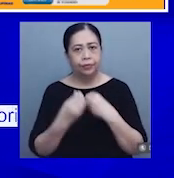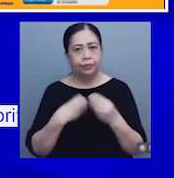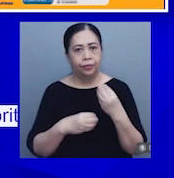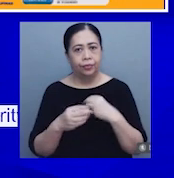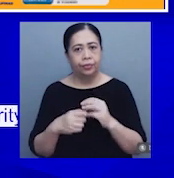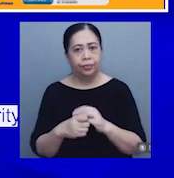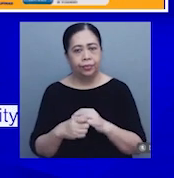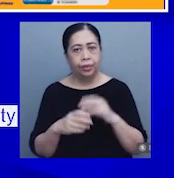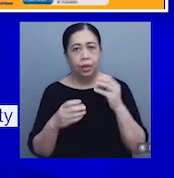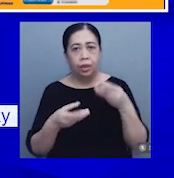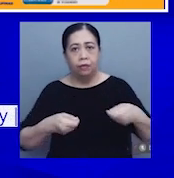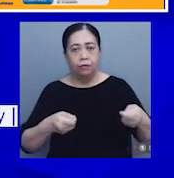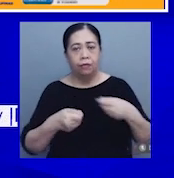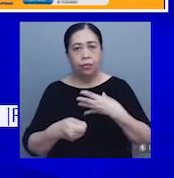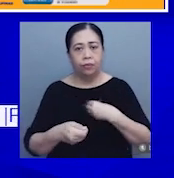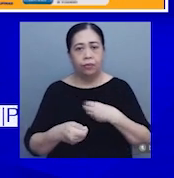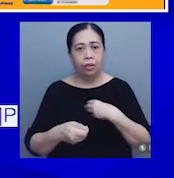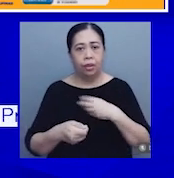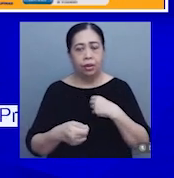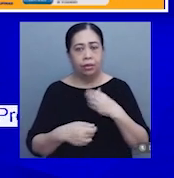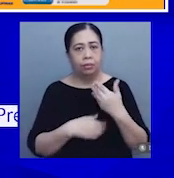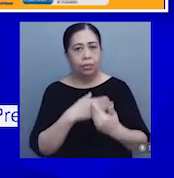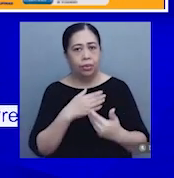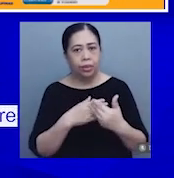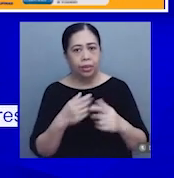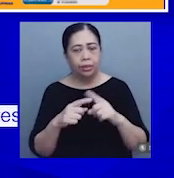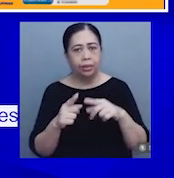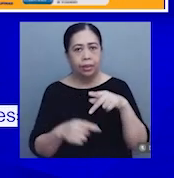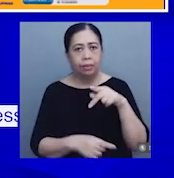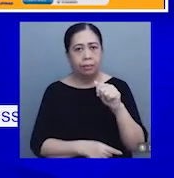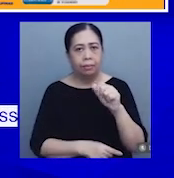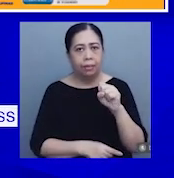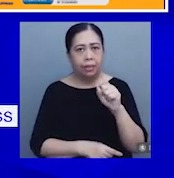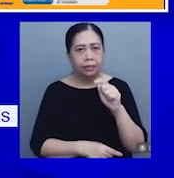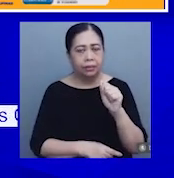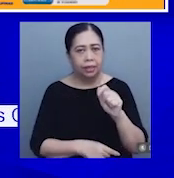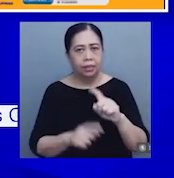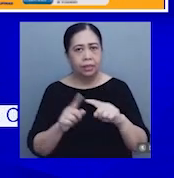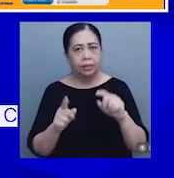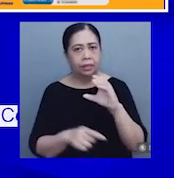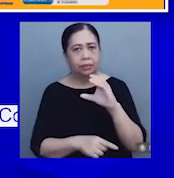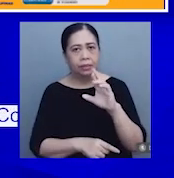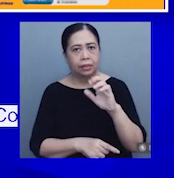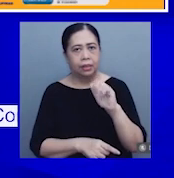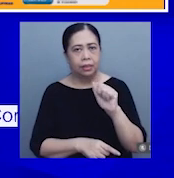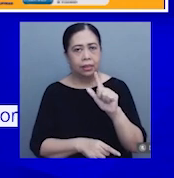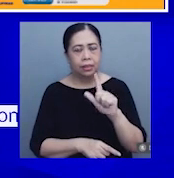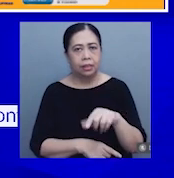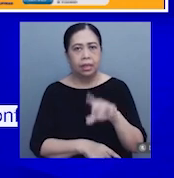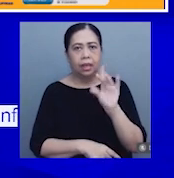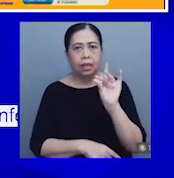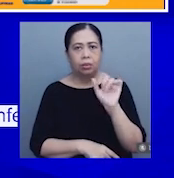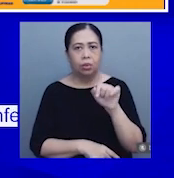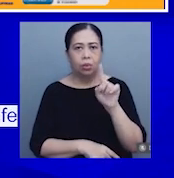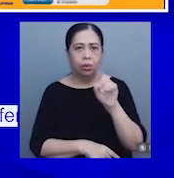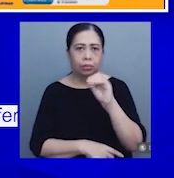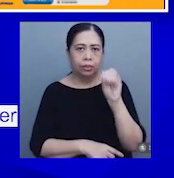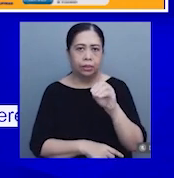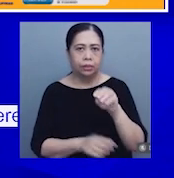Flour, bread, and other bakery products, pasta products, and other cereals na may 8.1% inflation.